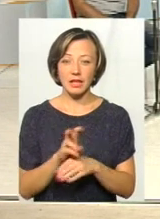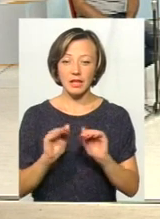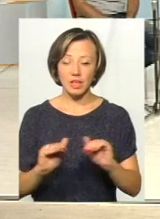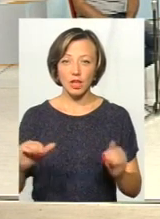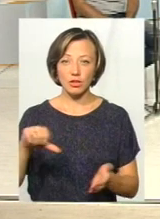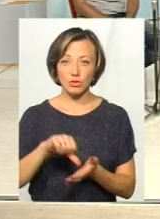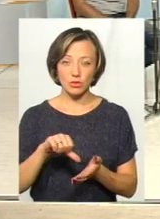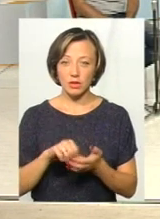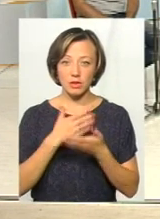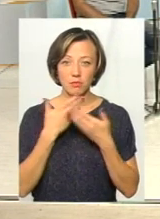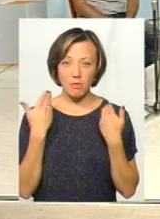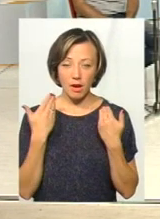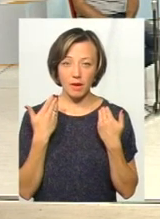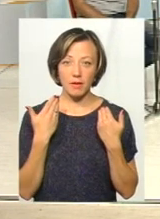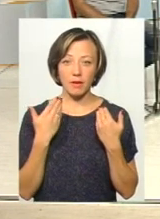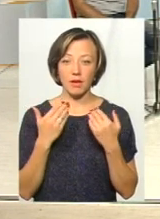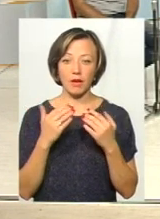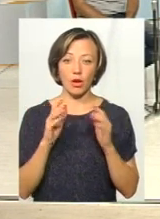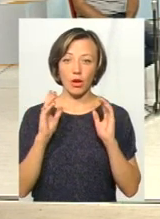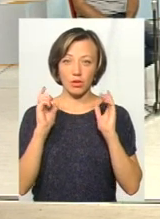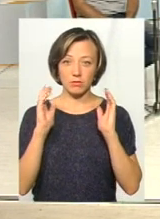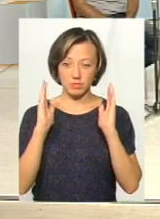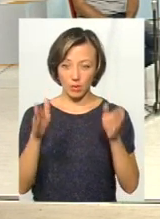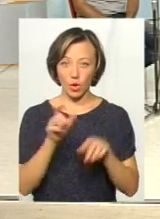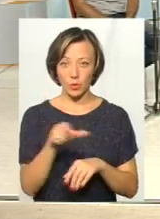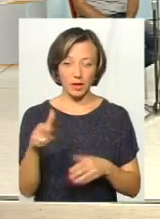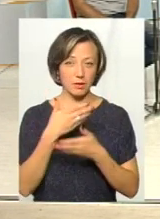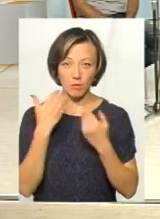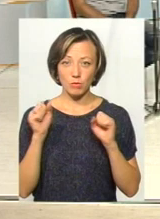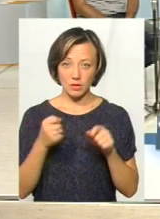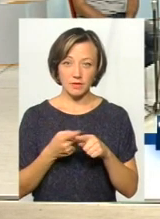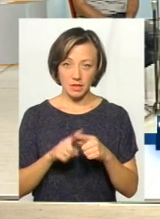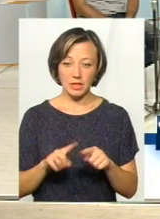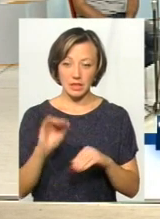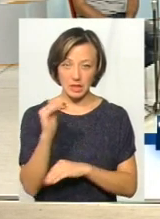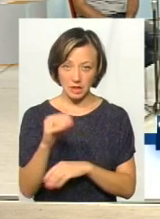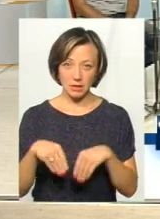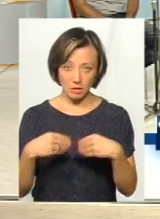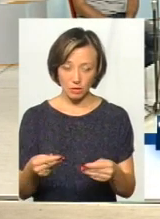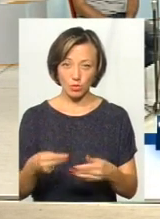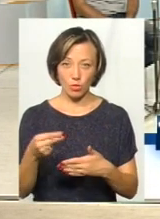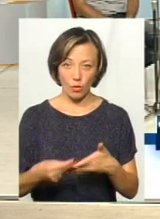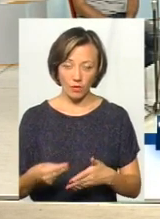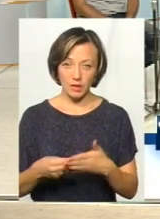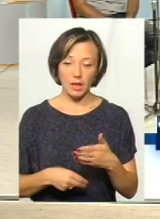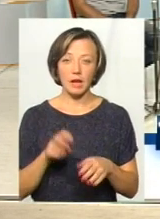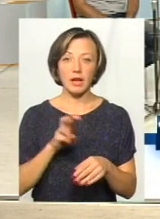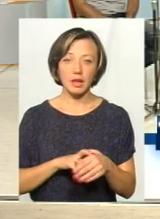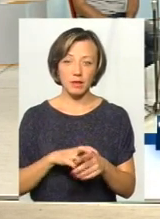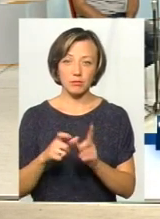зробив на те, що лікаря не має в керідорі пацієнтів, щоб взяли все-таки в зимі видачі довідки, на що